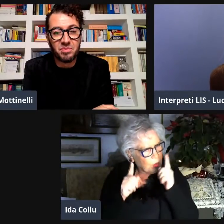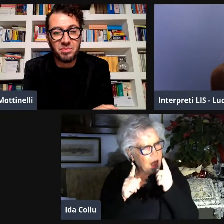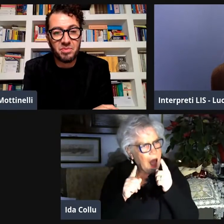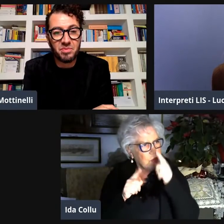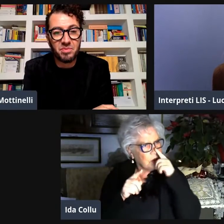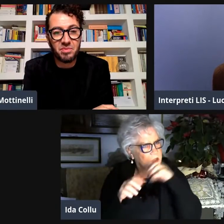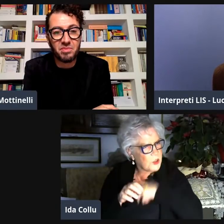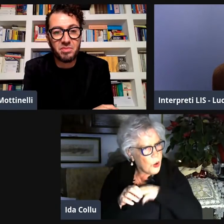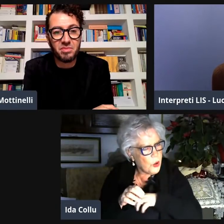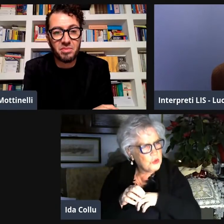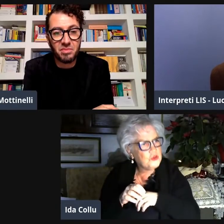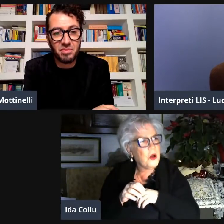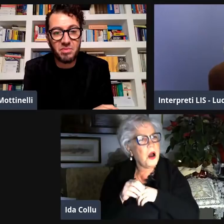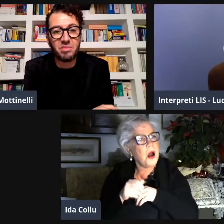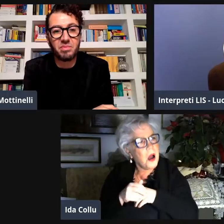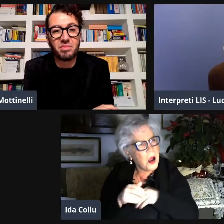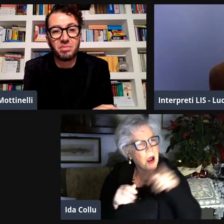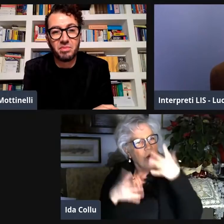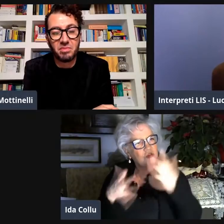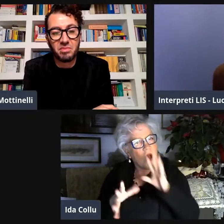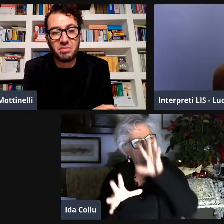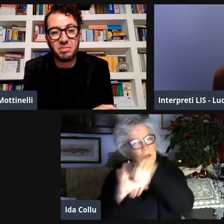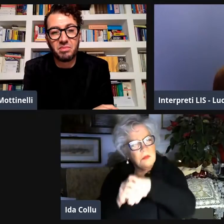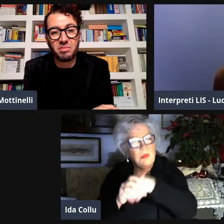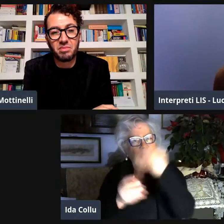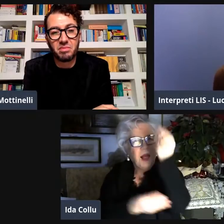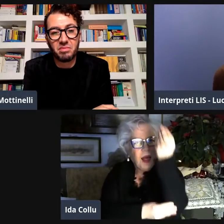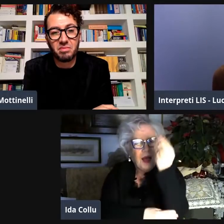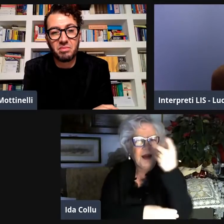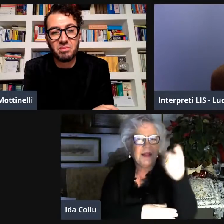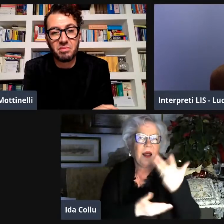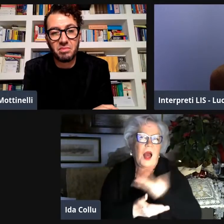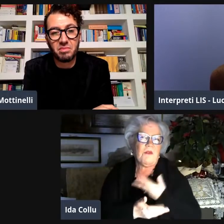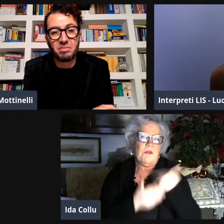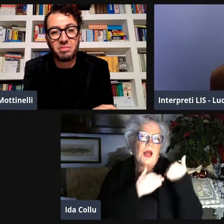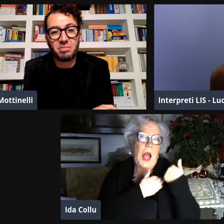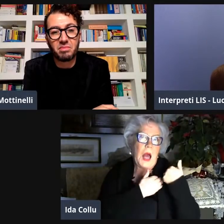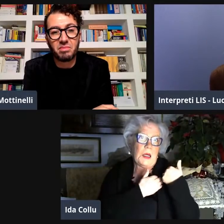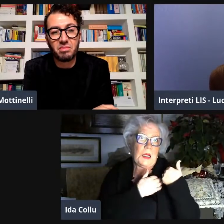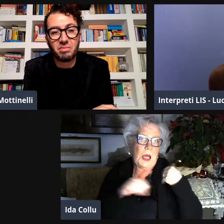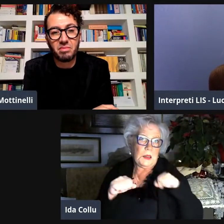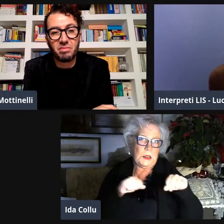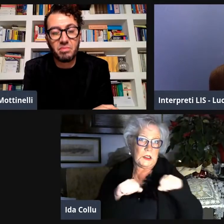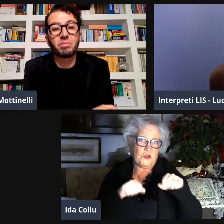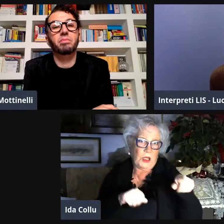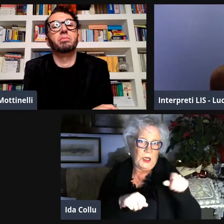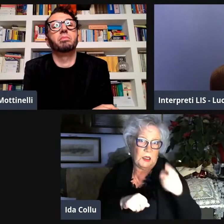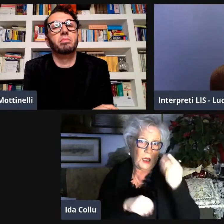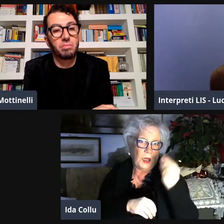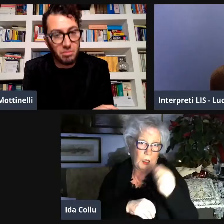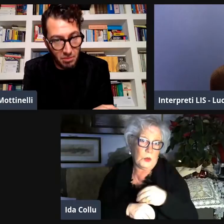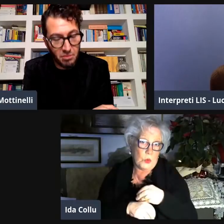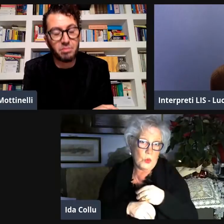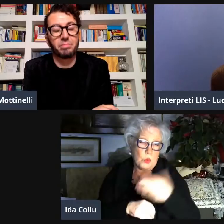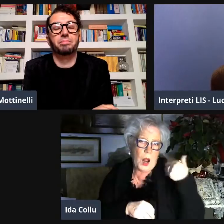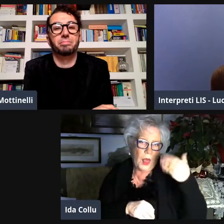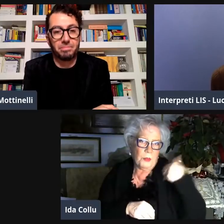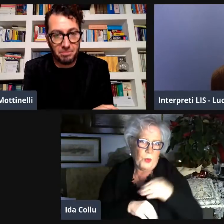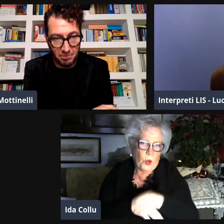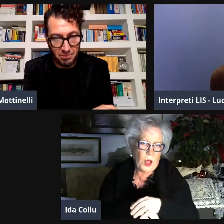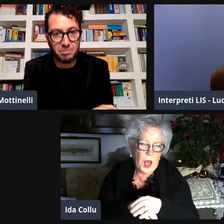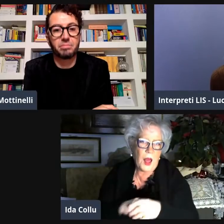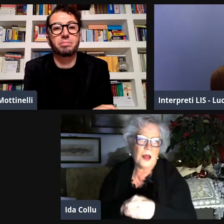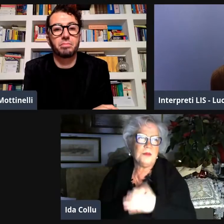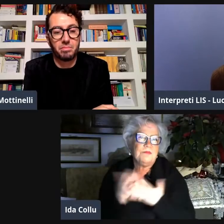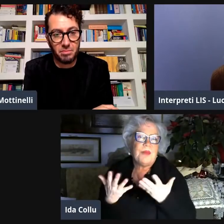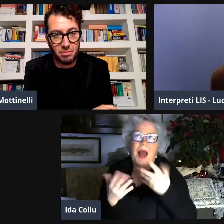Io ero rimasta un attimino scioccata perché lui era laureato e già era responsabile in dirigente all